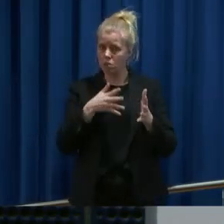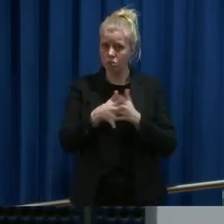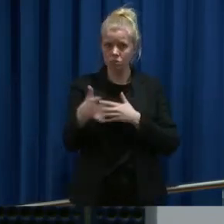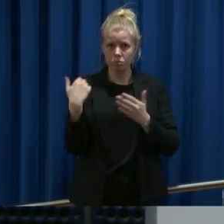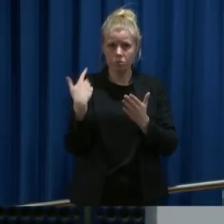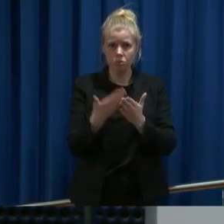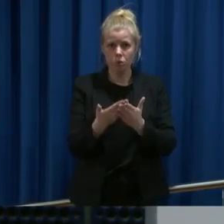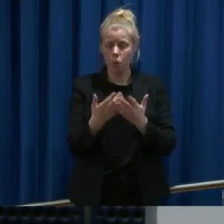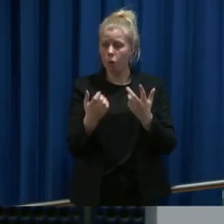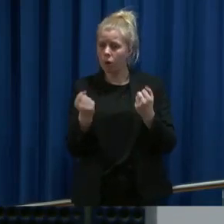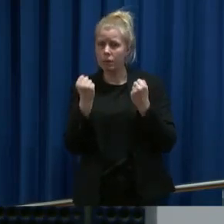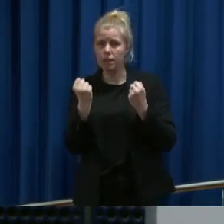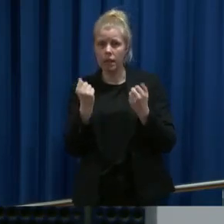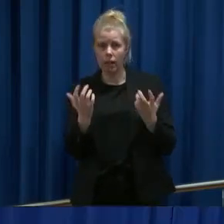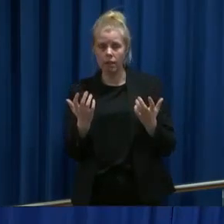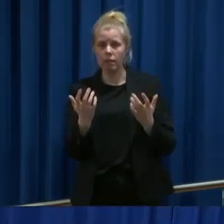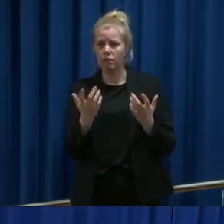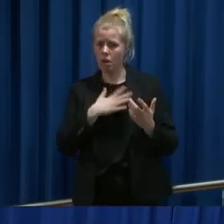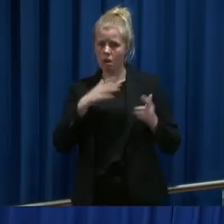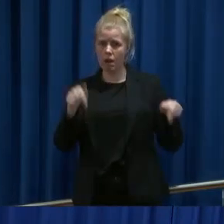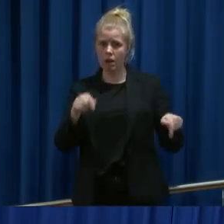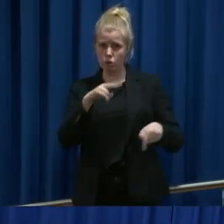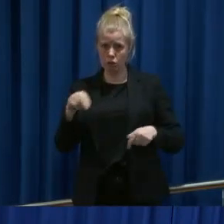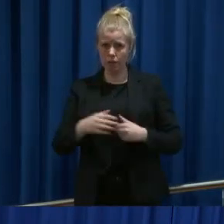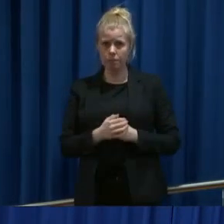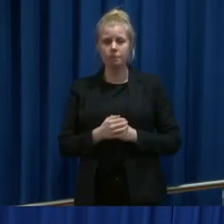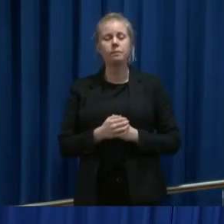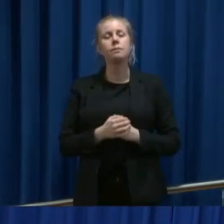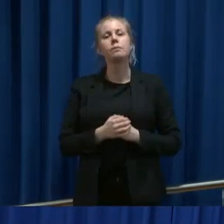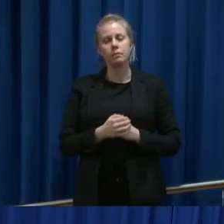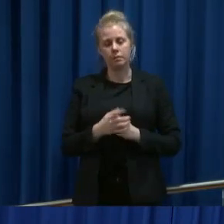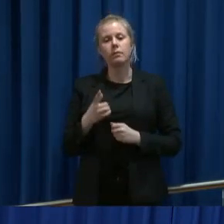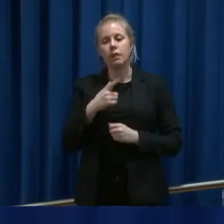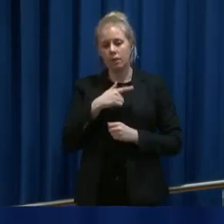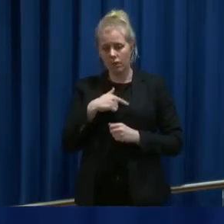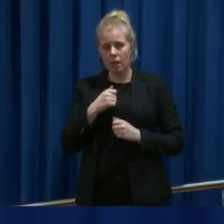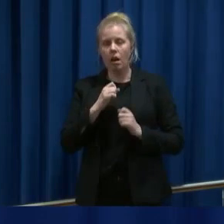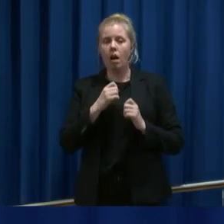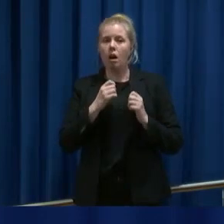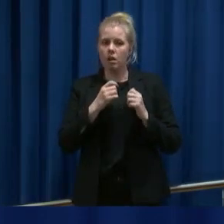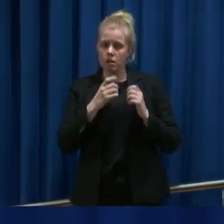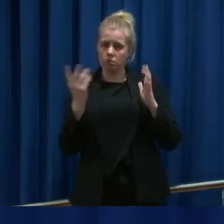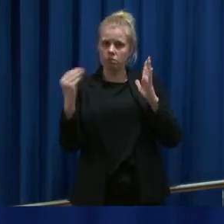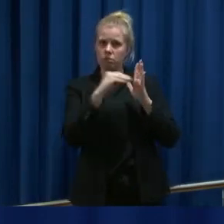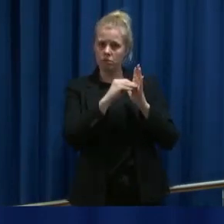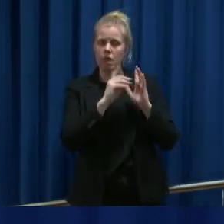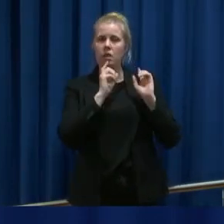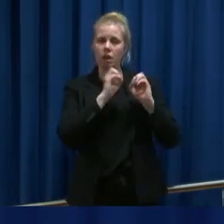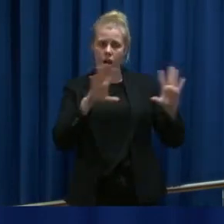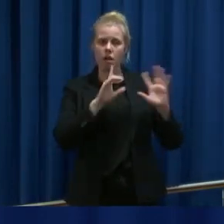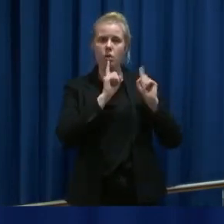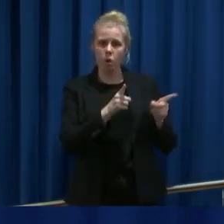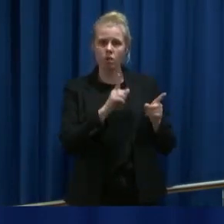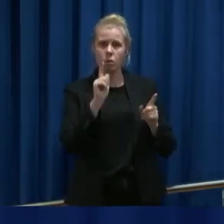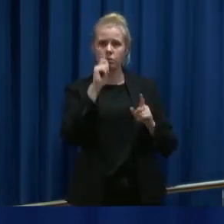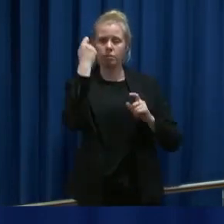kapasiteten når det kommer til dette? Vi har jo henstilt i våre råd om at man har skjerpet fokus på renhold